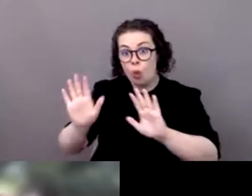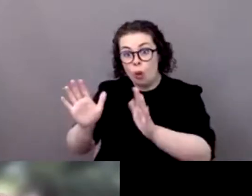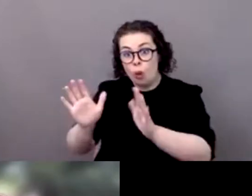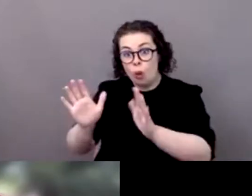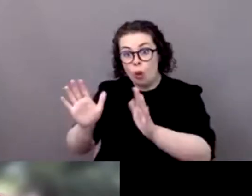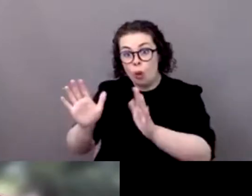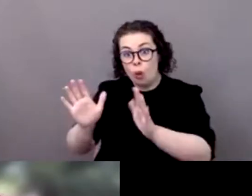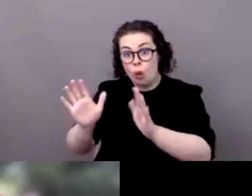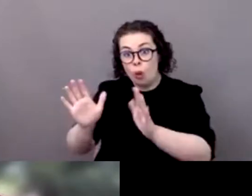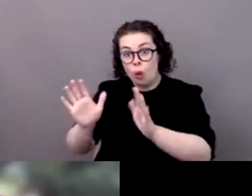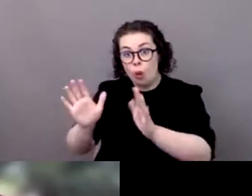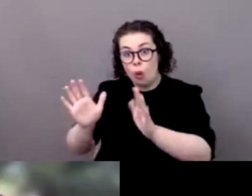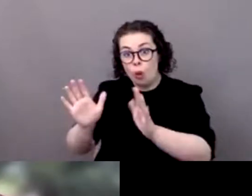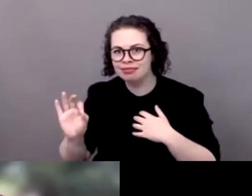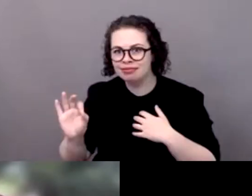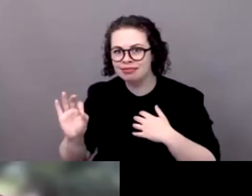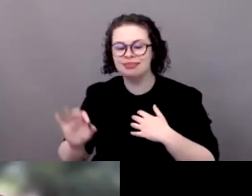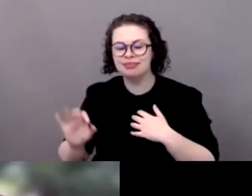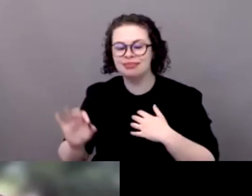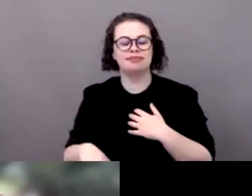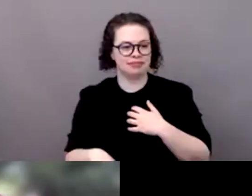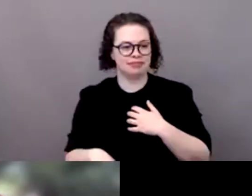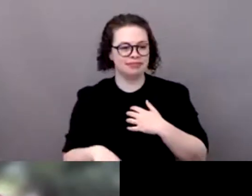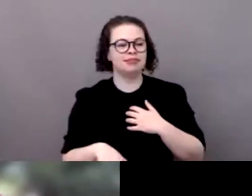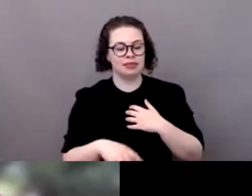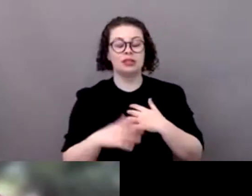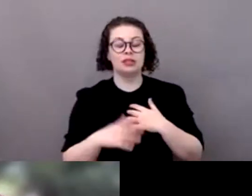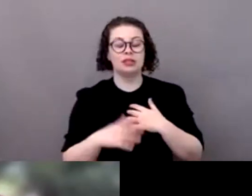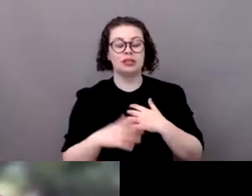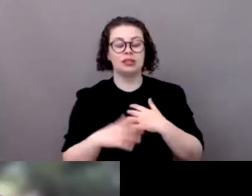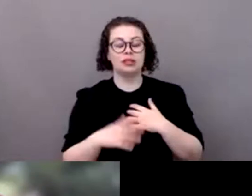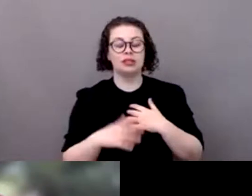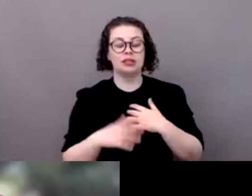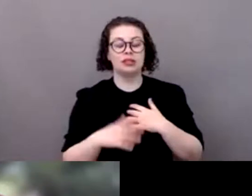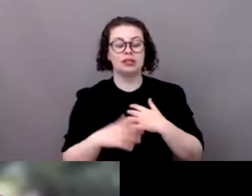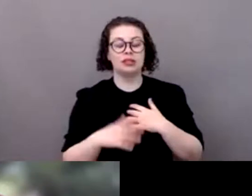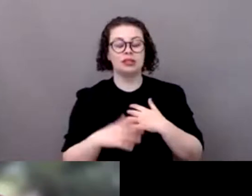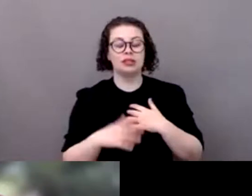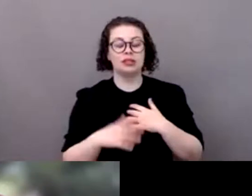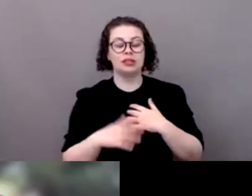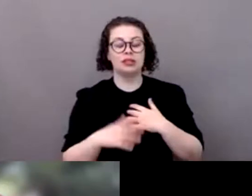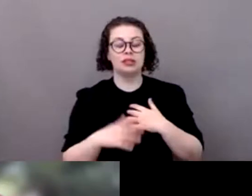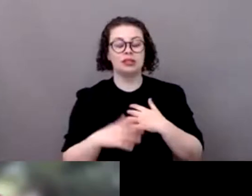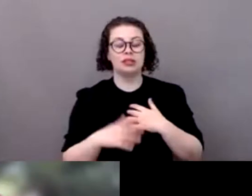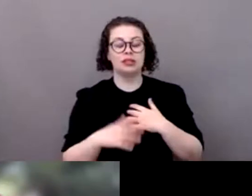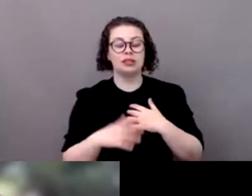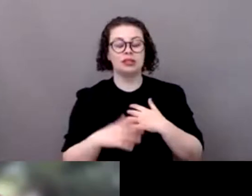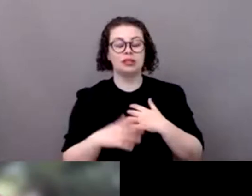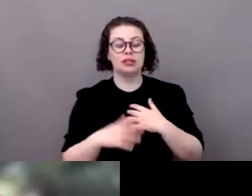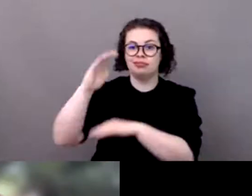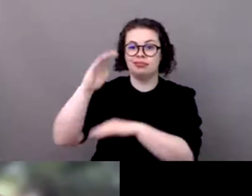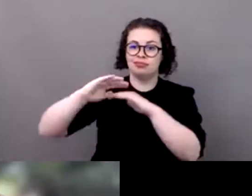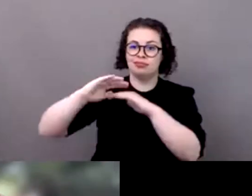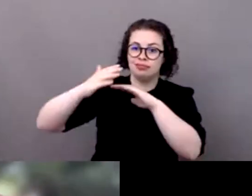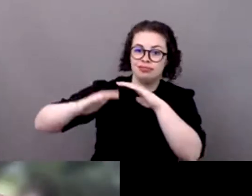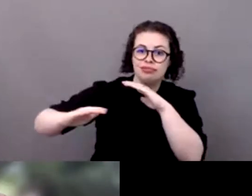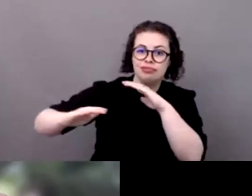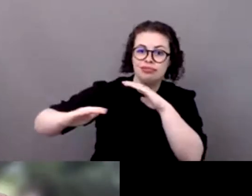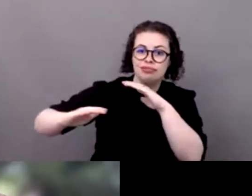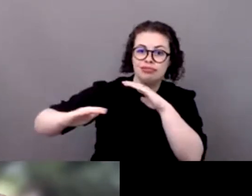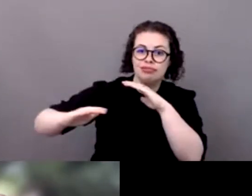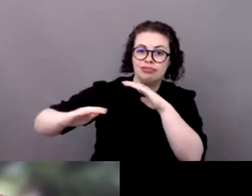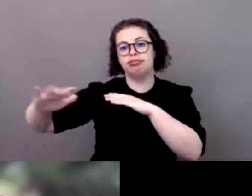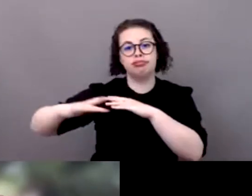pour moi il ya je vois une tendance je vois une tendance c'est à dire que il ya toujours des